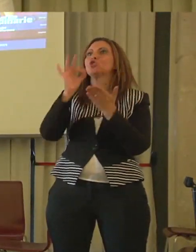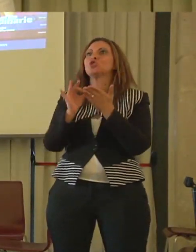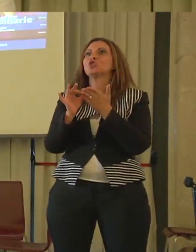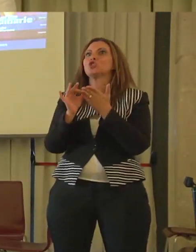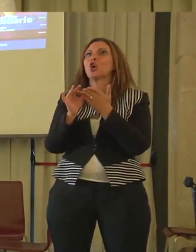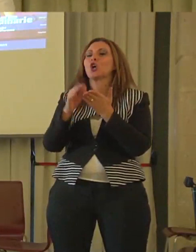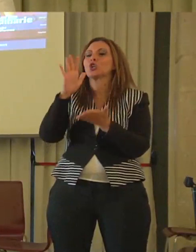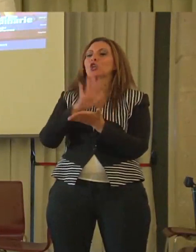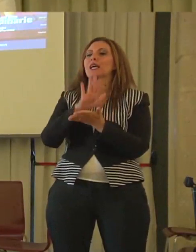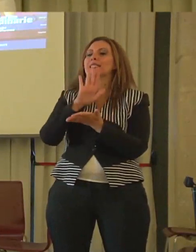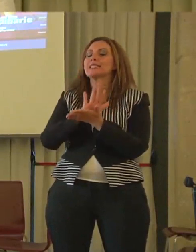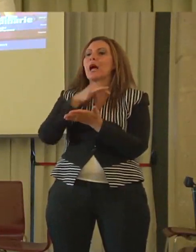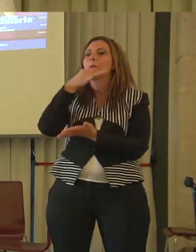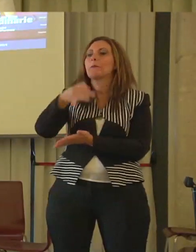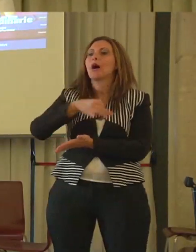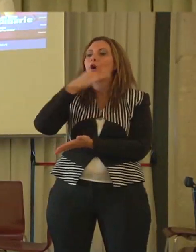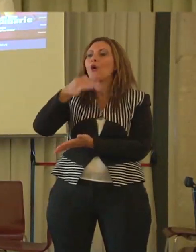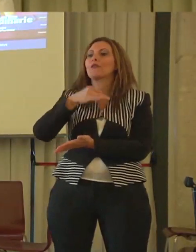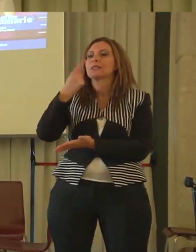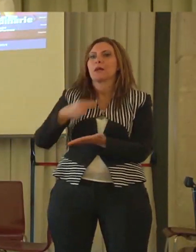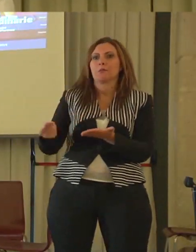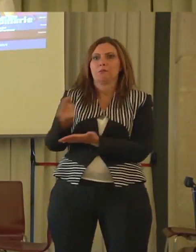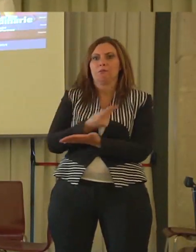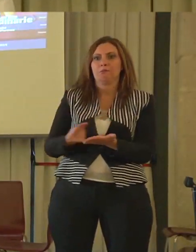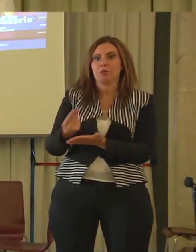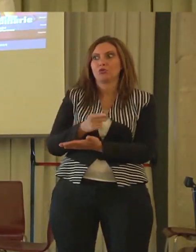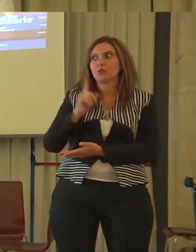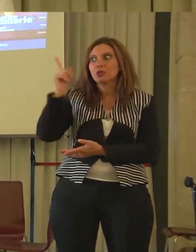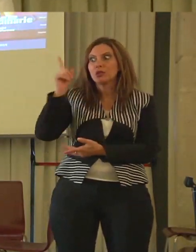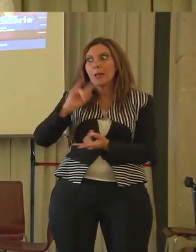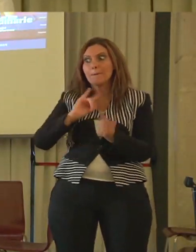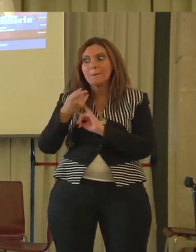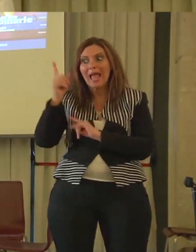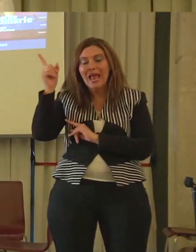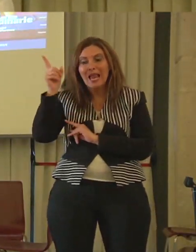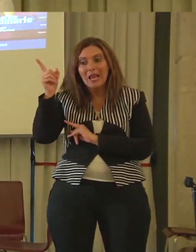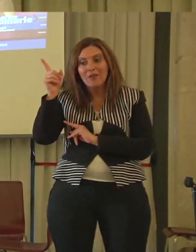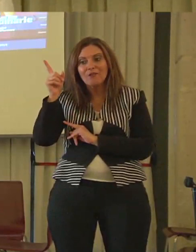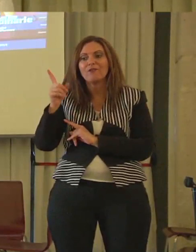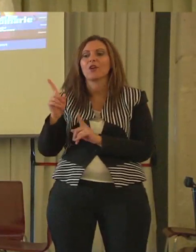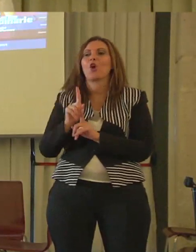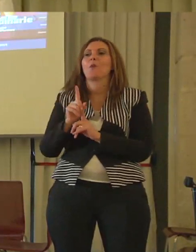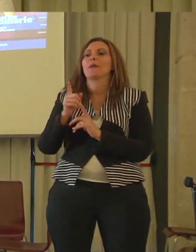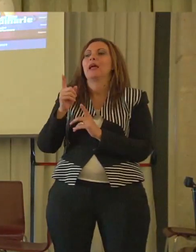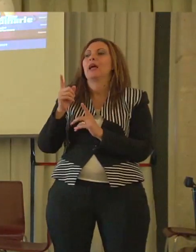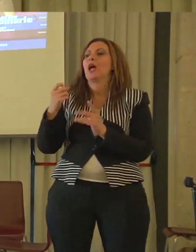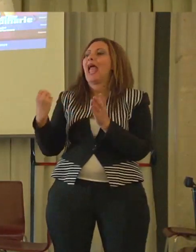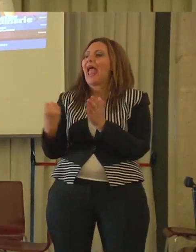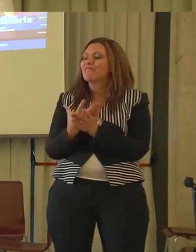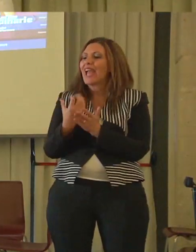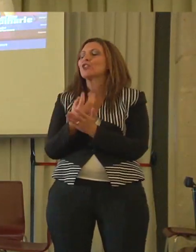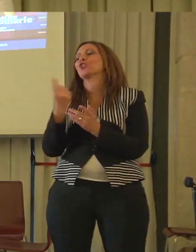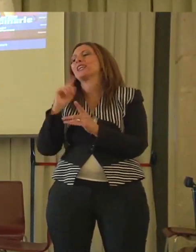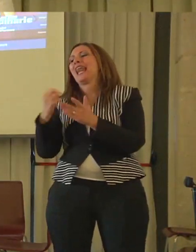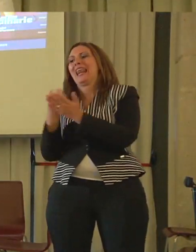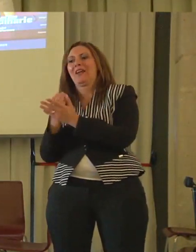conferenza stampa del progetto. Vedete, lì abbiamo potuto creare l'evento nell'evento. Aprire le porte di uno